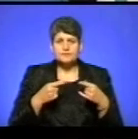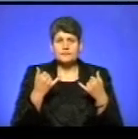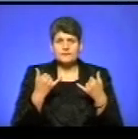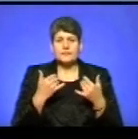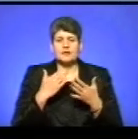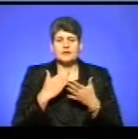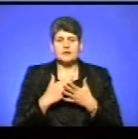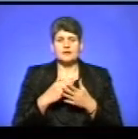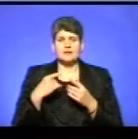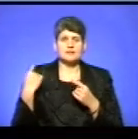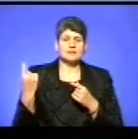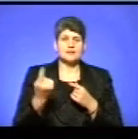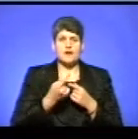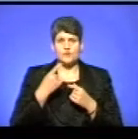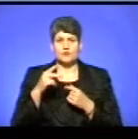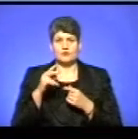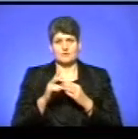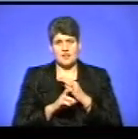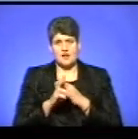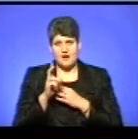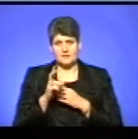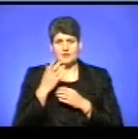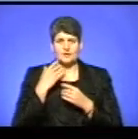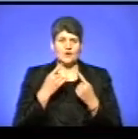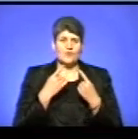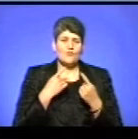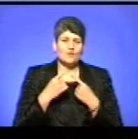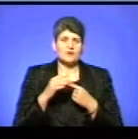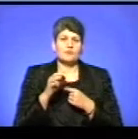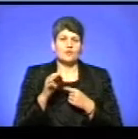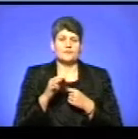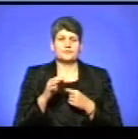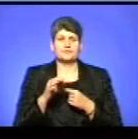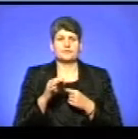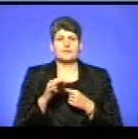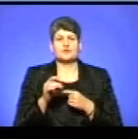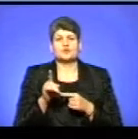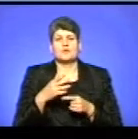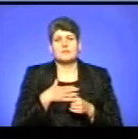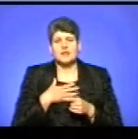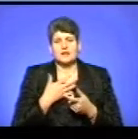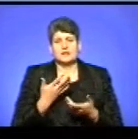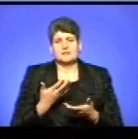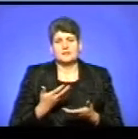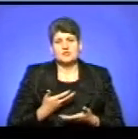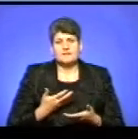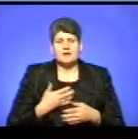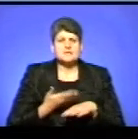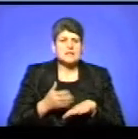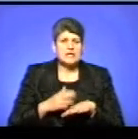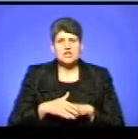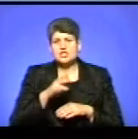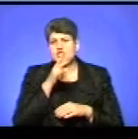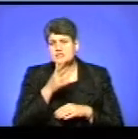відбуваються навколо лаври, коли говорять Замвона про те, що ми переживаємо складні